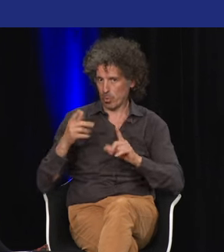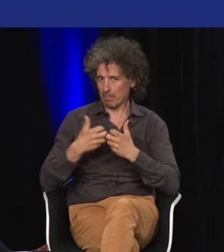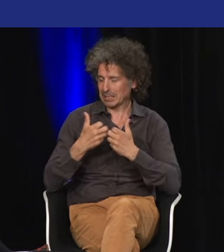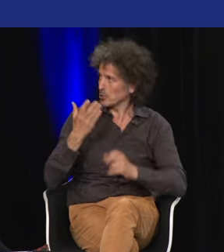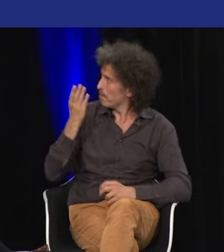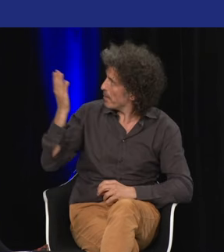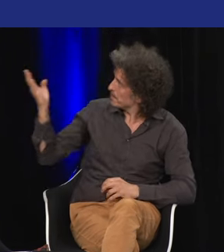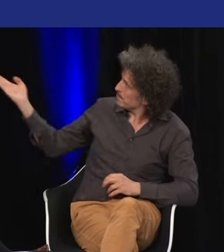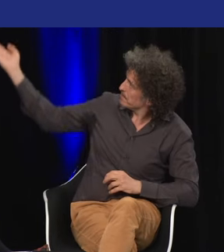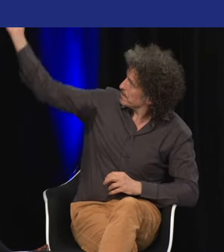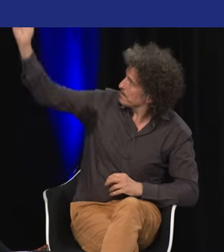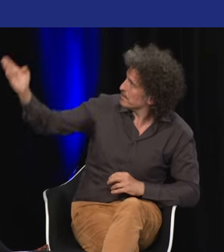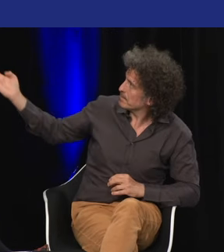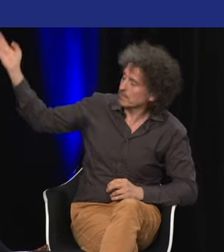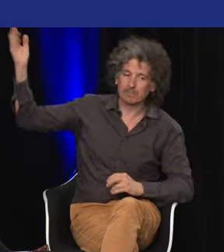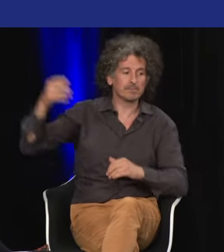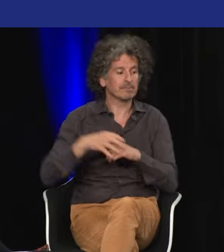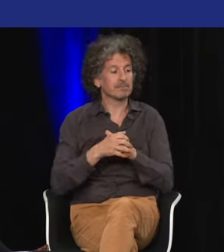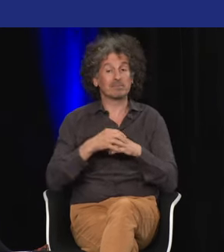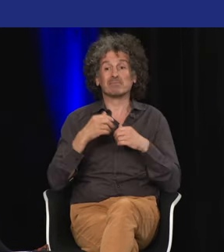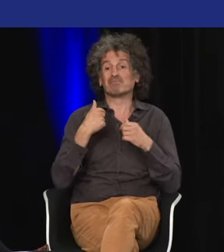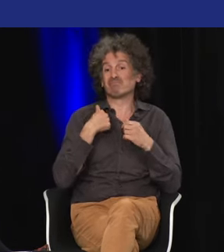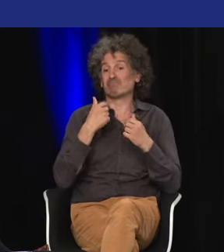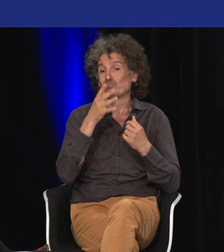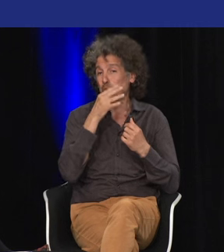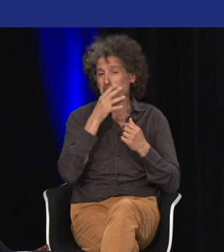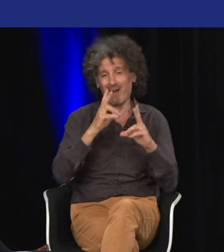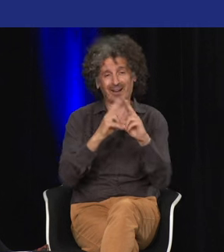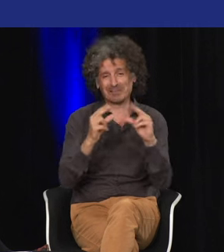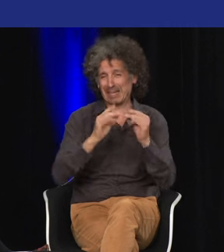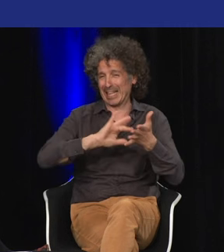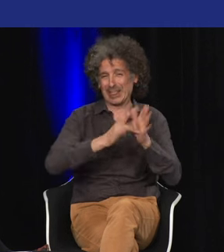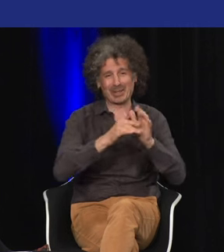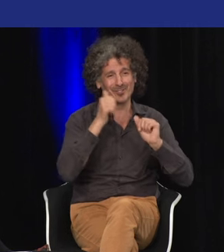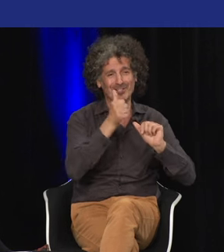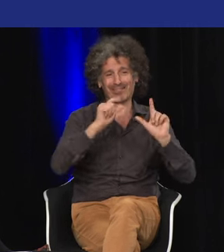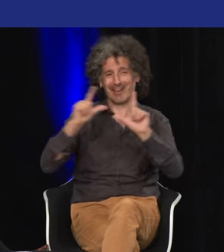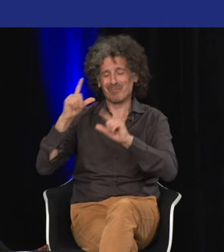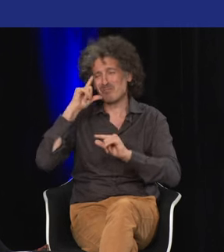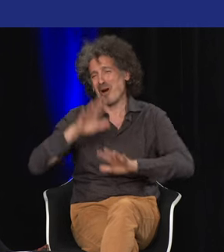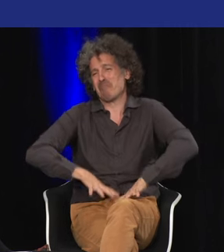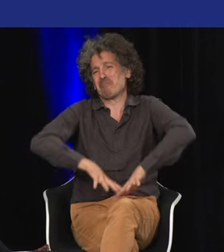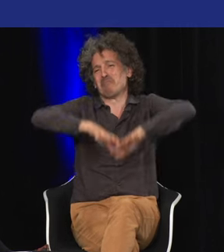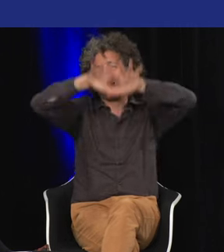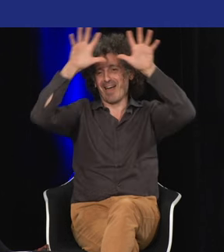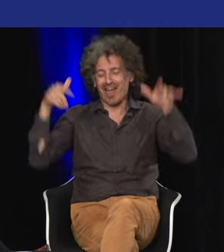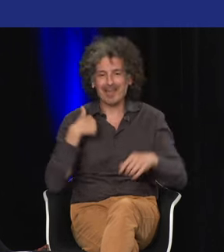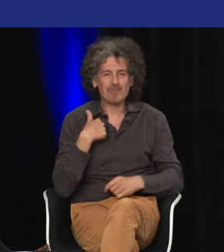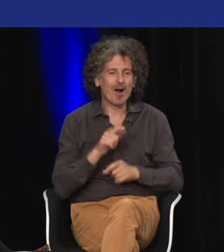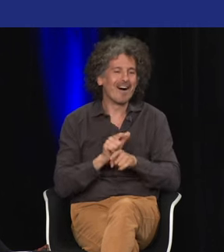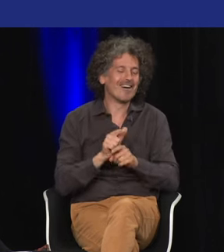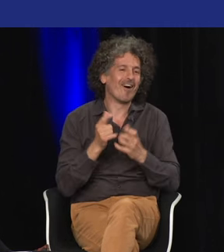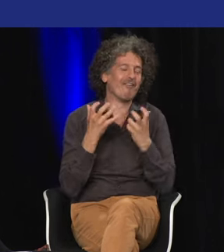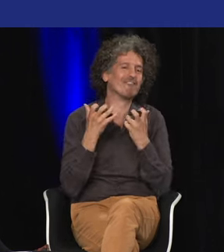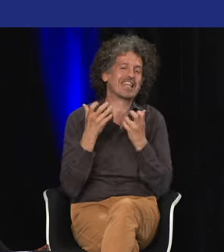un... Par exemple, là, je vous ai fait une petite sélection de certains artistes. Il y a